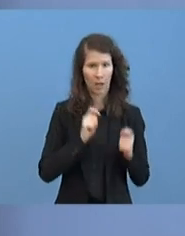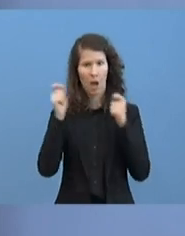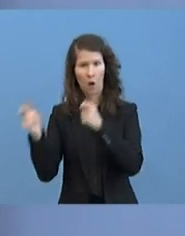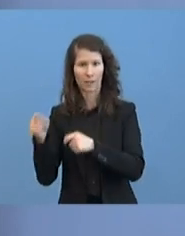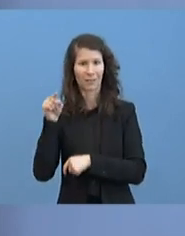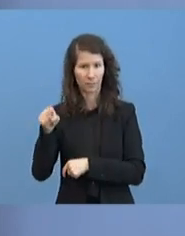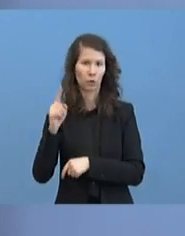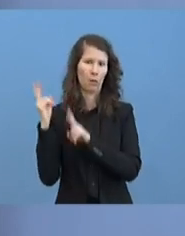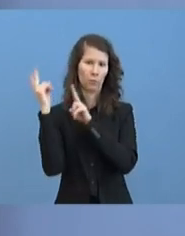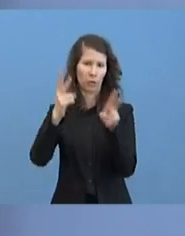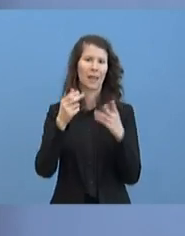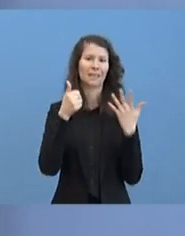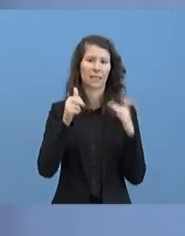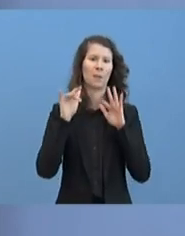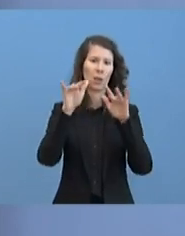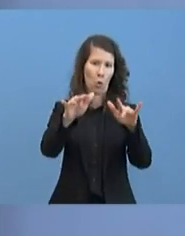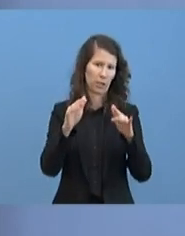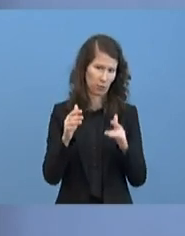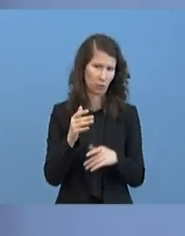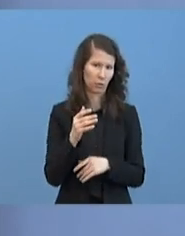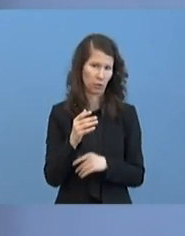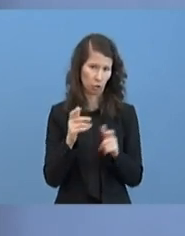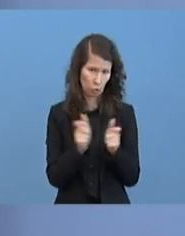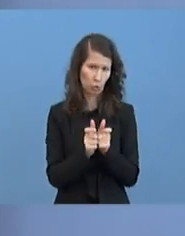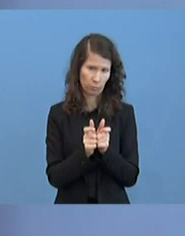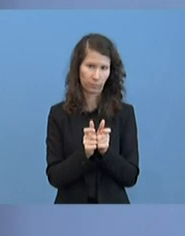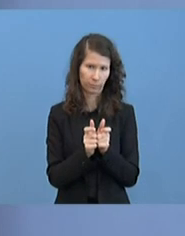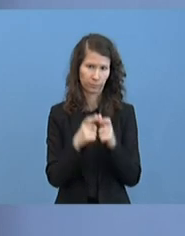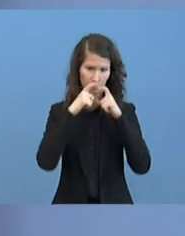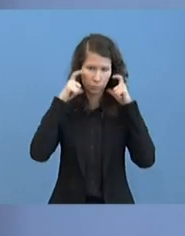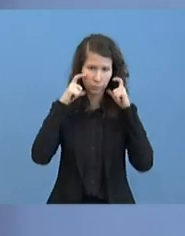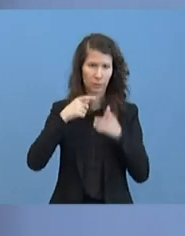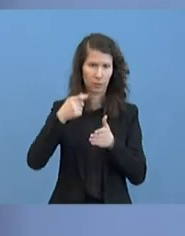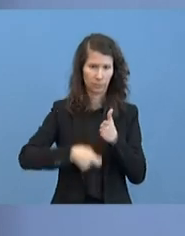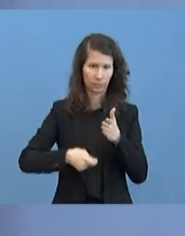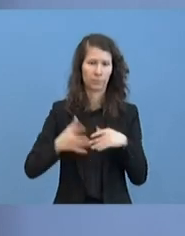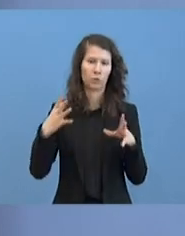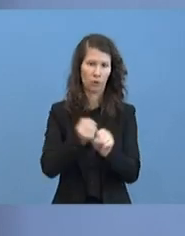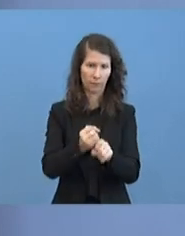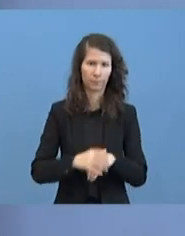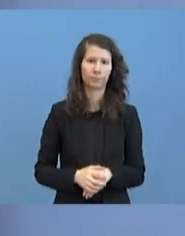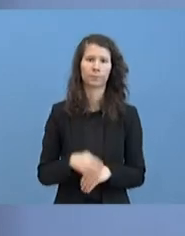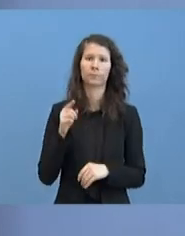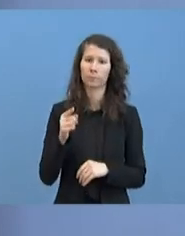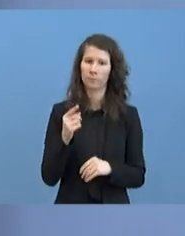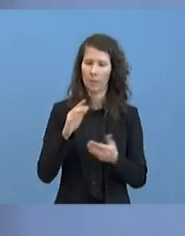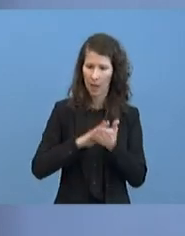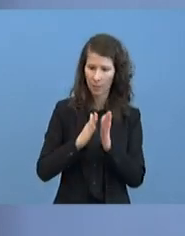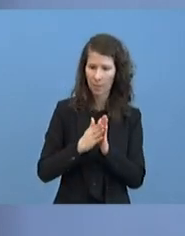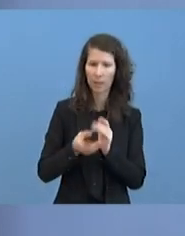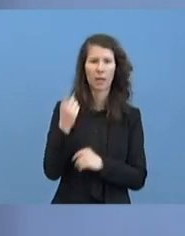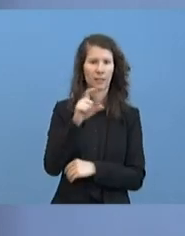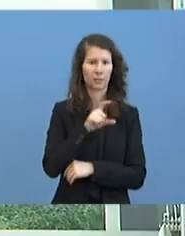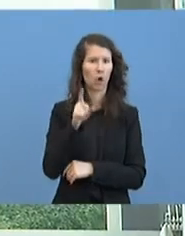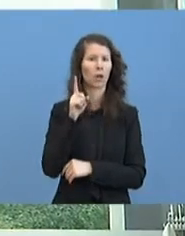sechs Millionen Stück, mit einer deutschen Firma vertraglich so zu vereinbaren, dass diese hätten letztes Wochenende geliefert werden